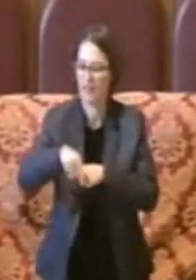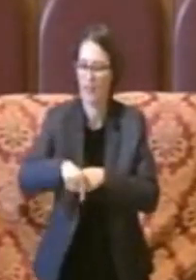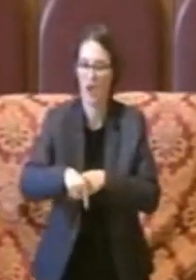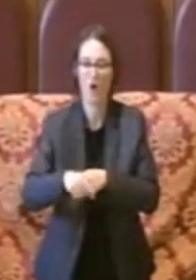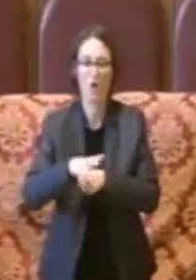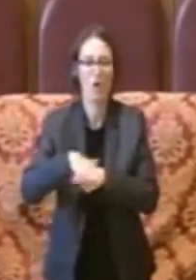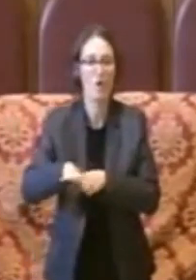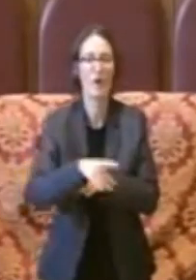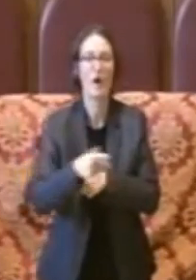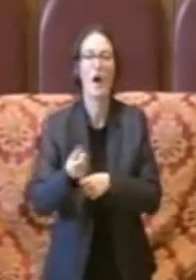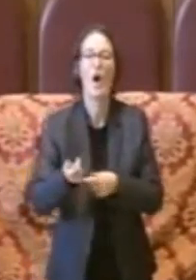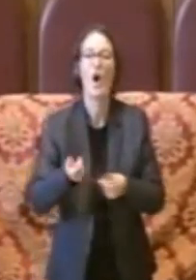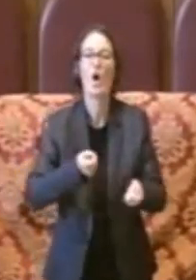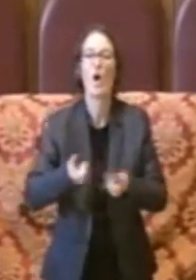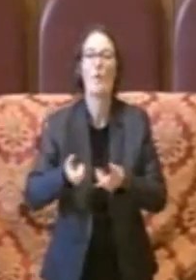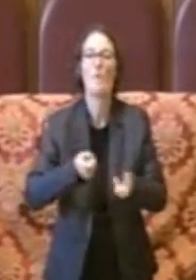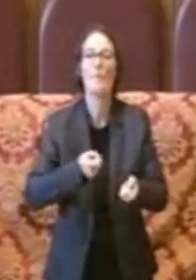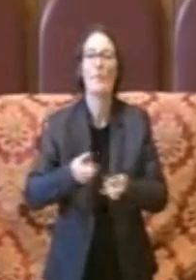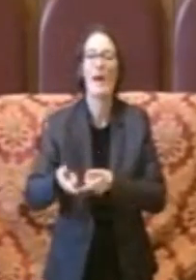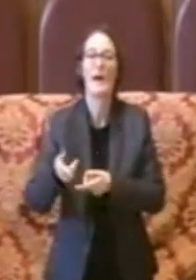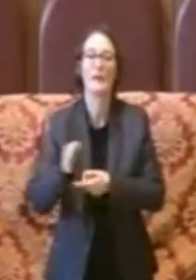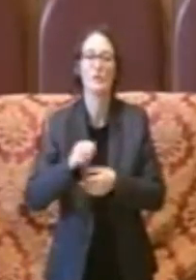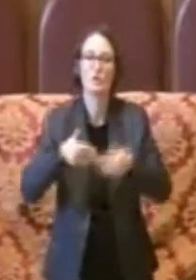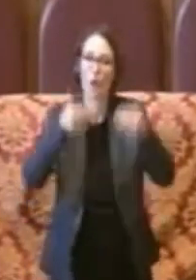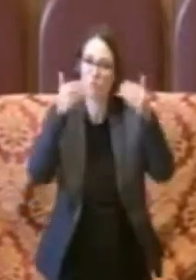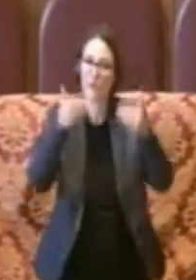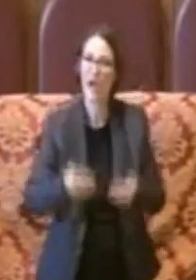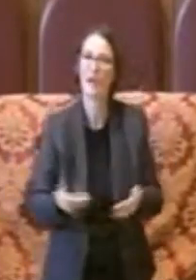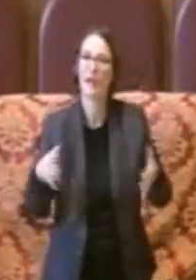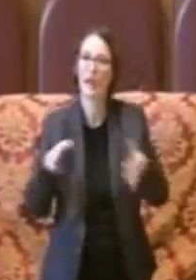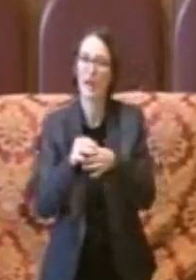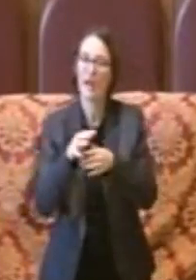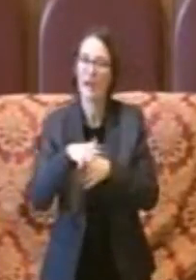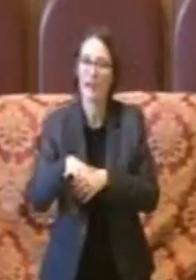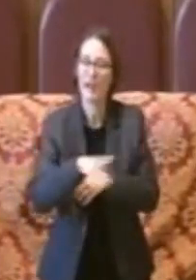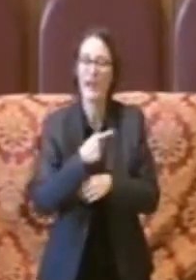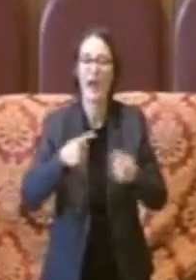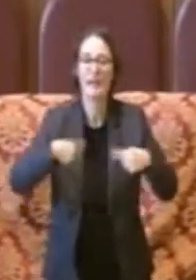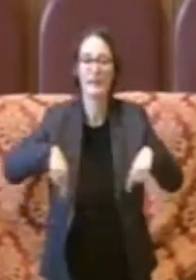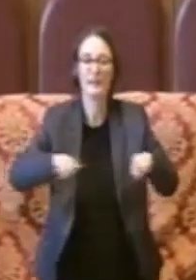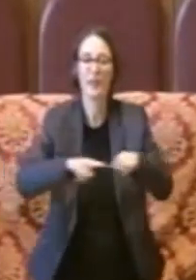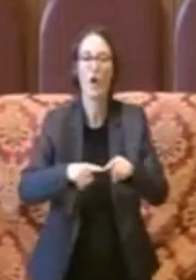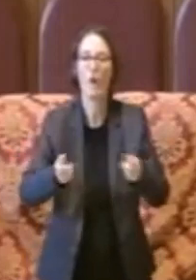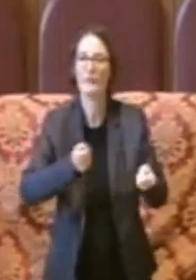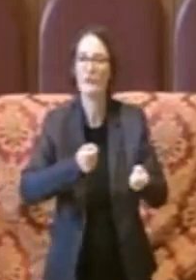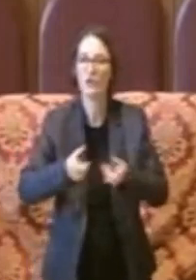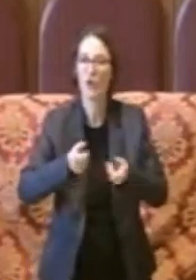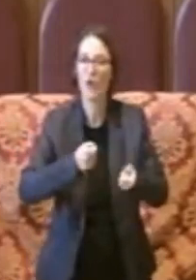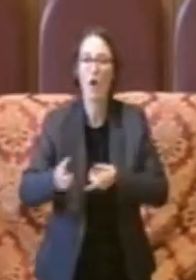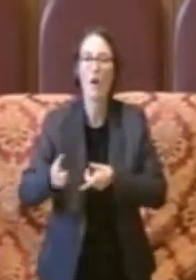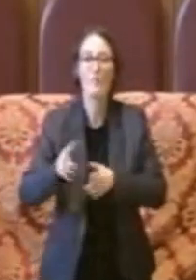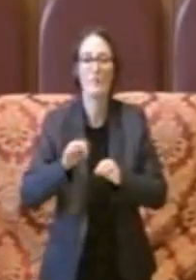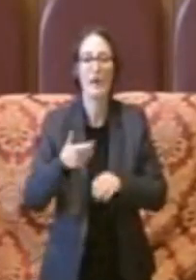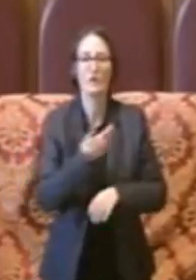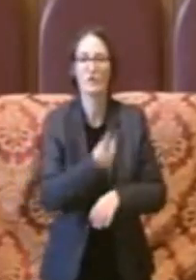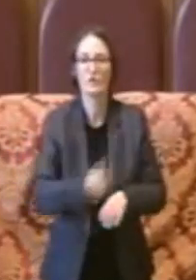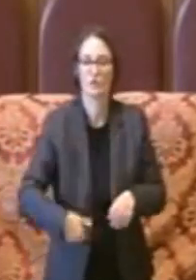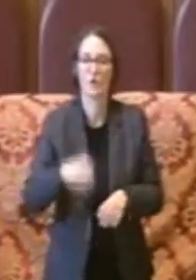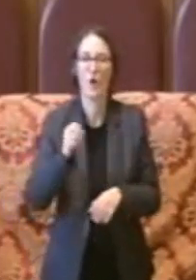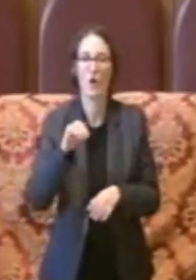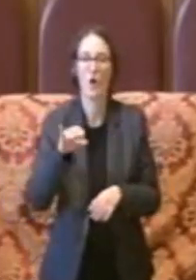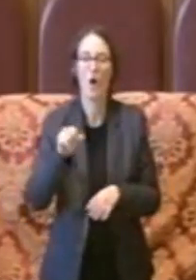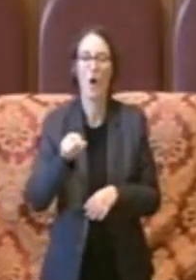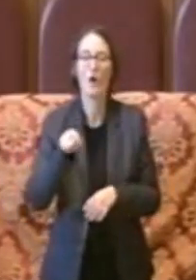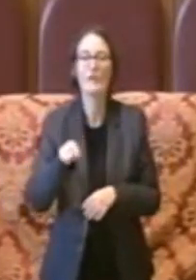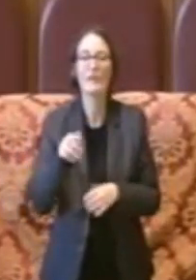delle piattaforme legate a questo che la Commissione Commercio e il collega COIA ha seguito da vicino anche con una